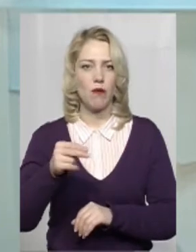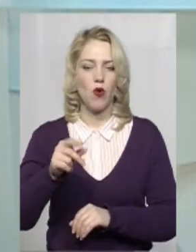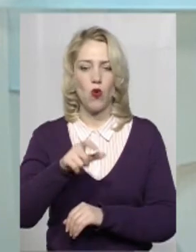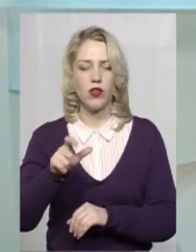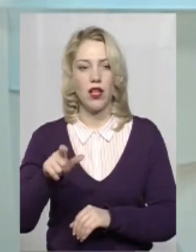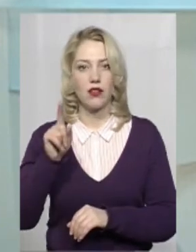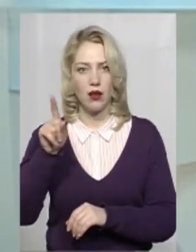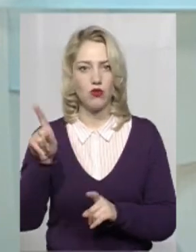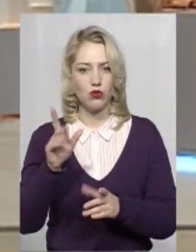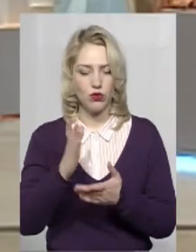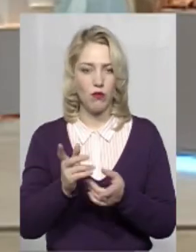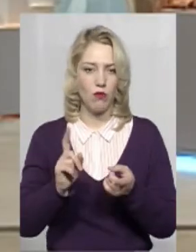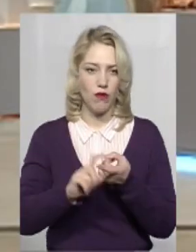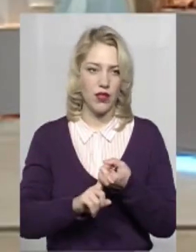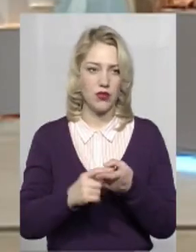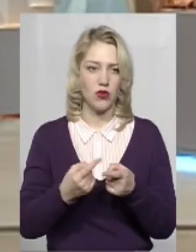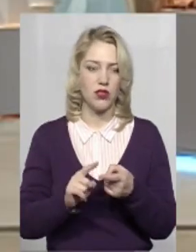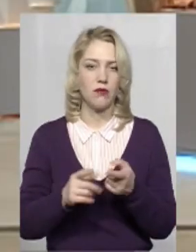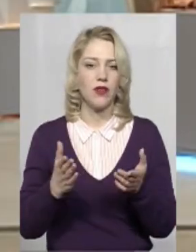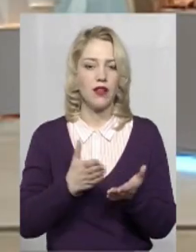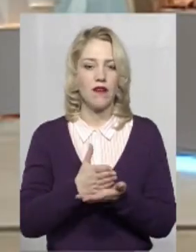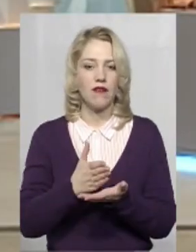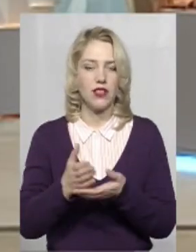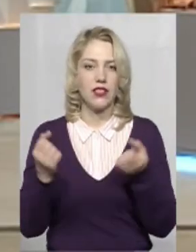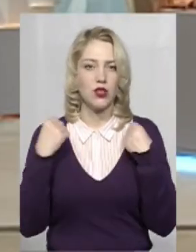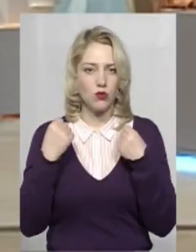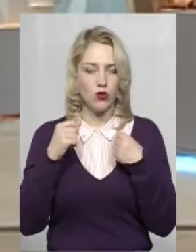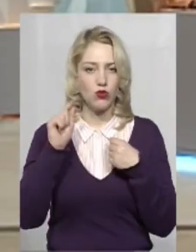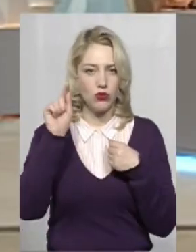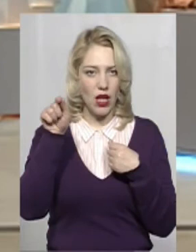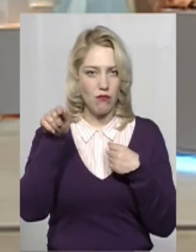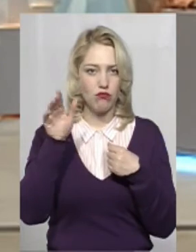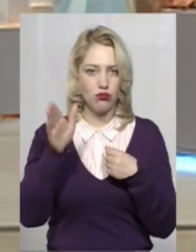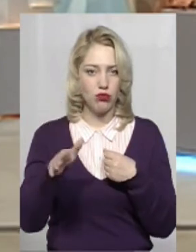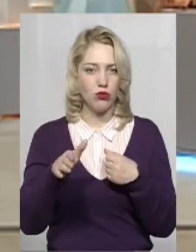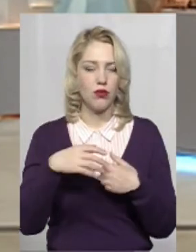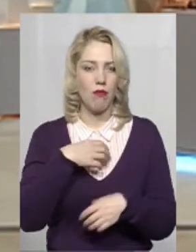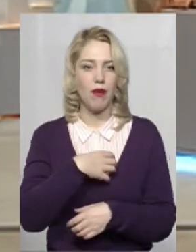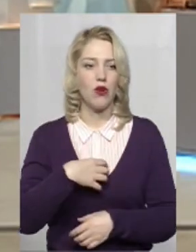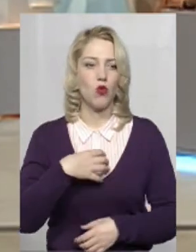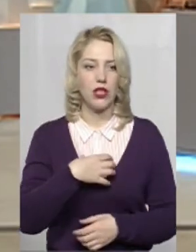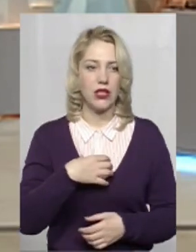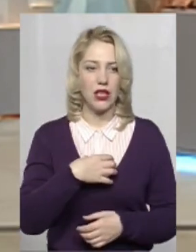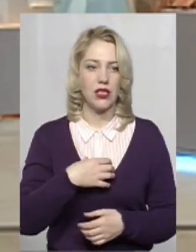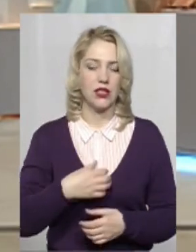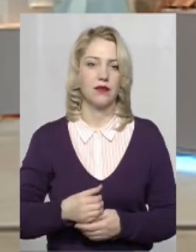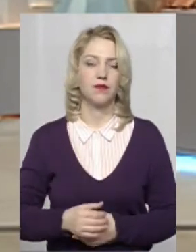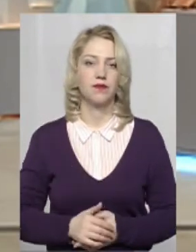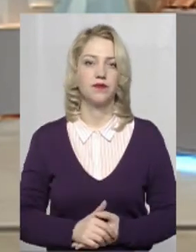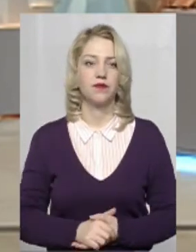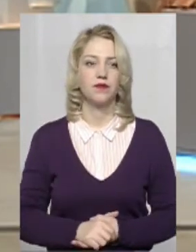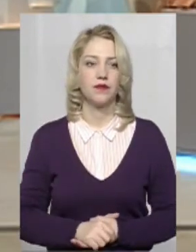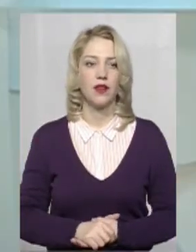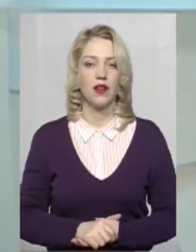Там буде щось з цим пов'язане? Які види спорту там будуть в пріоритеті? Чи, можливо, будь-чим можна